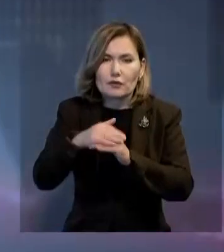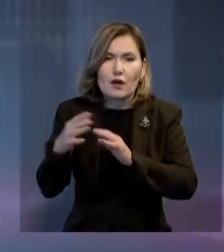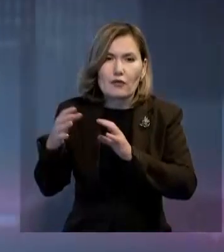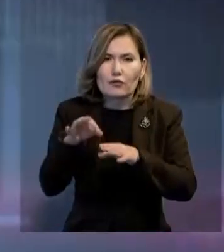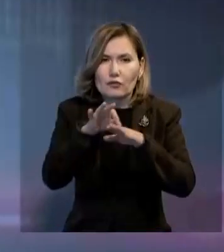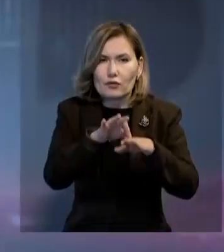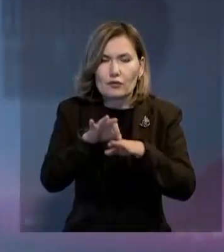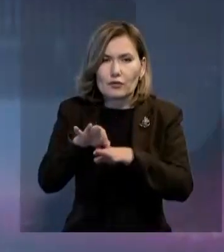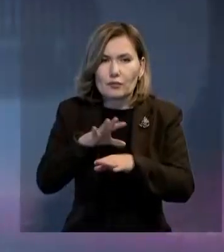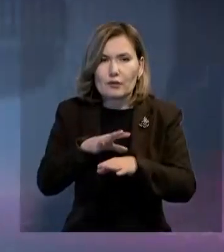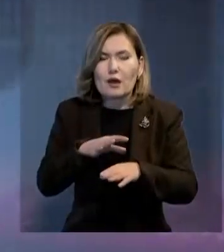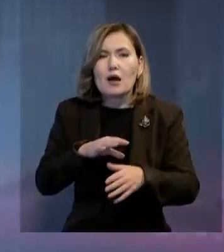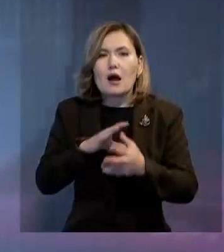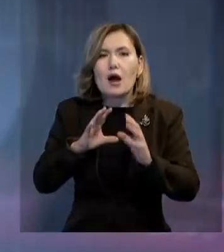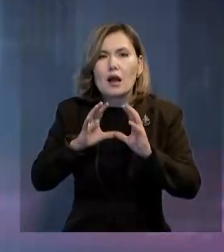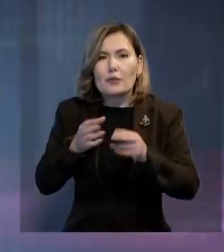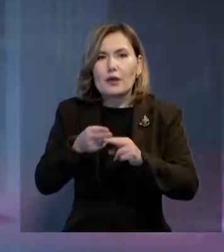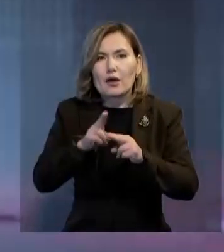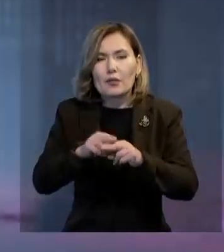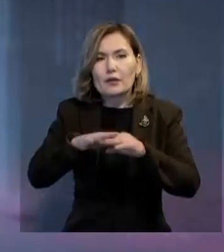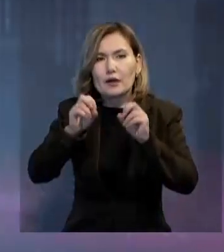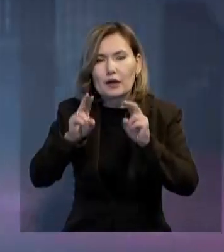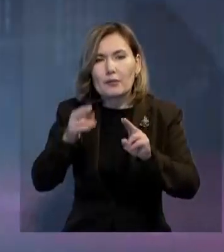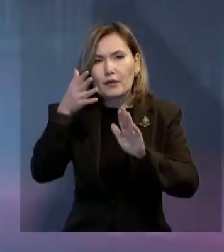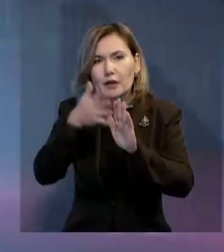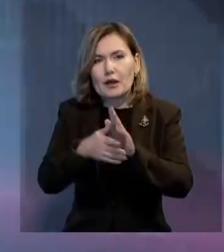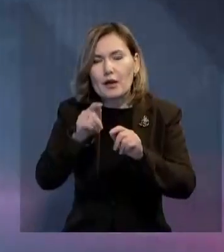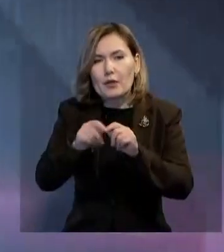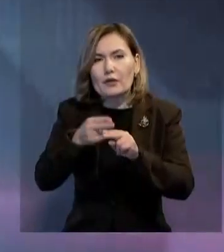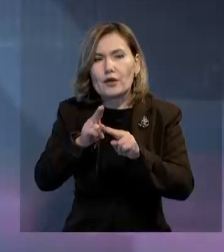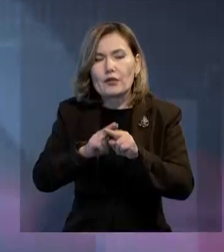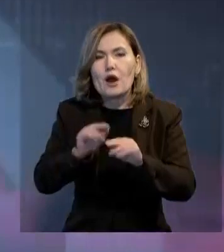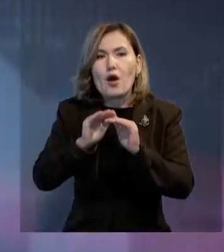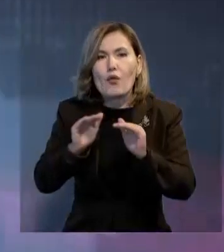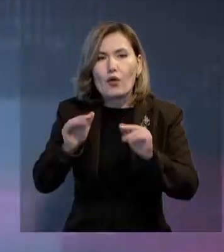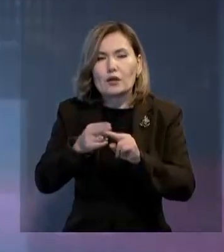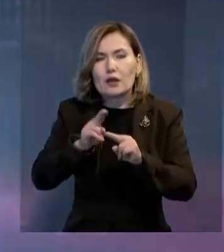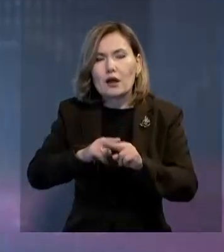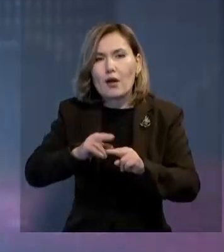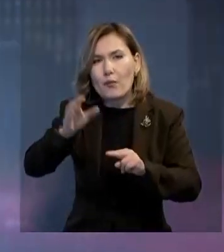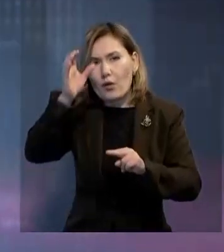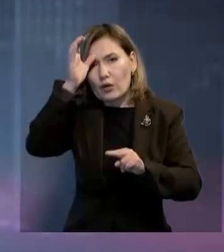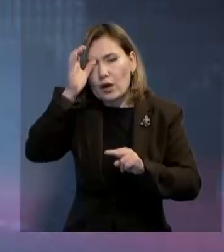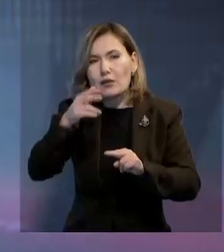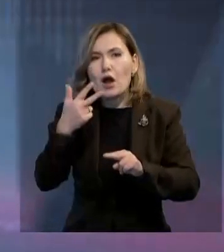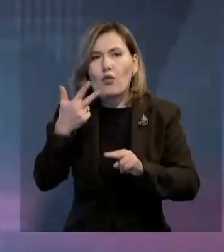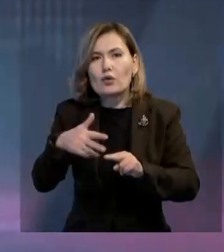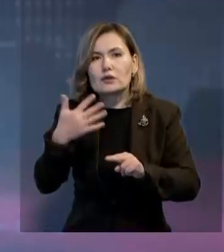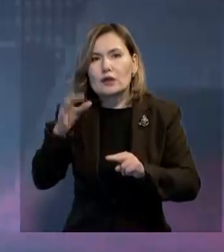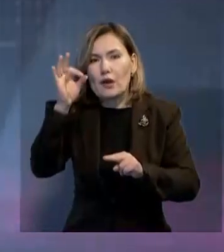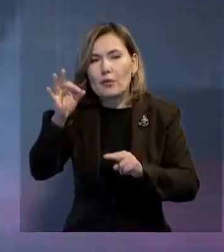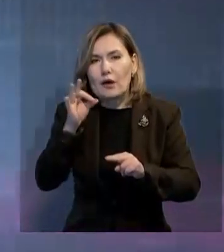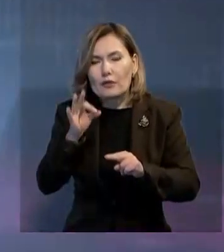Әлемдік Юнисев мамандарының зерттеу бойынша, Қараттен кесірінен оқушылар өз білімнің орта есеппен 30-50